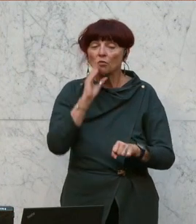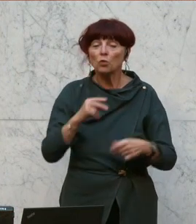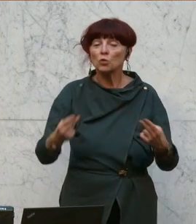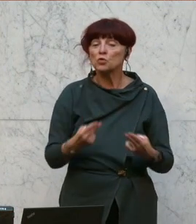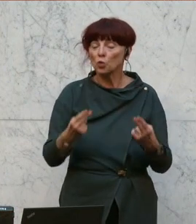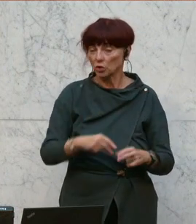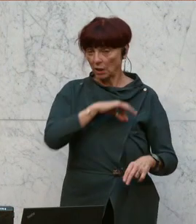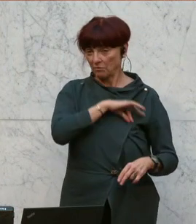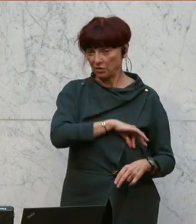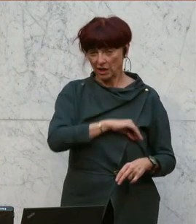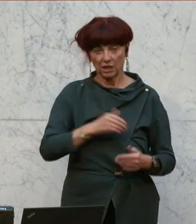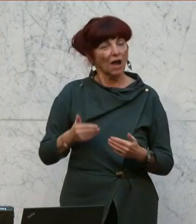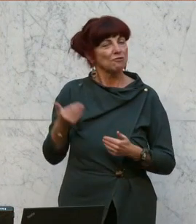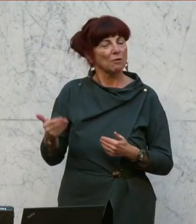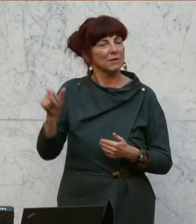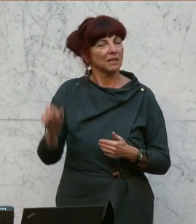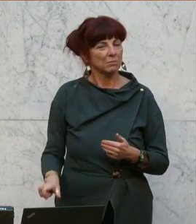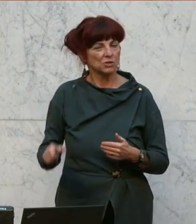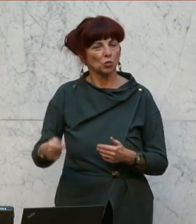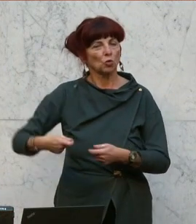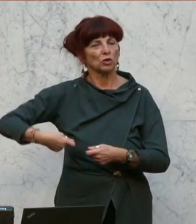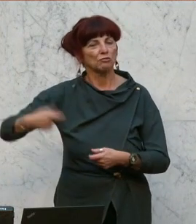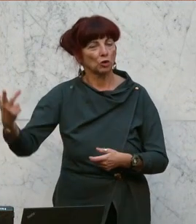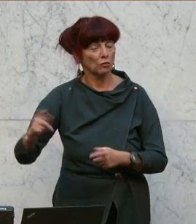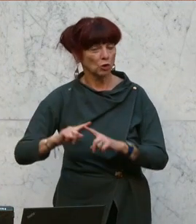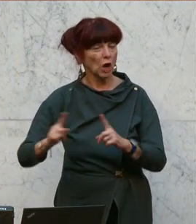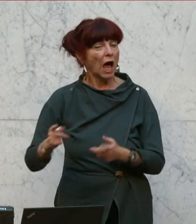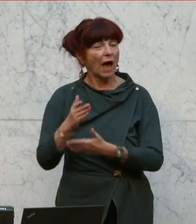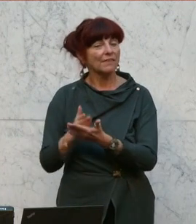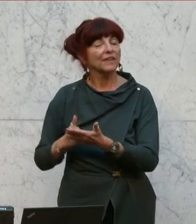eine vom Vermieter oder Verkäufer oder einem anderen Berechtigten